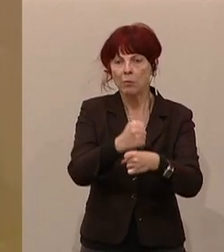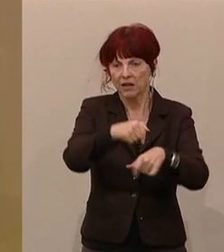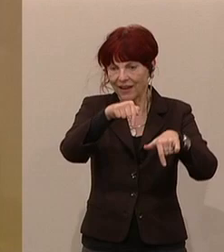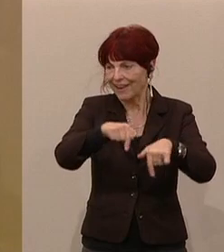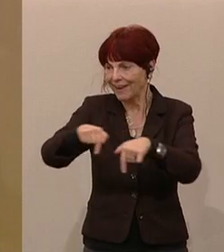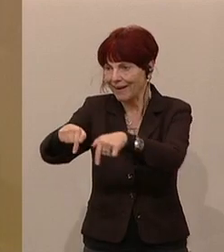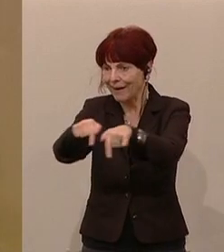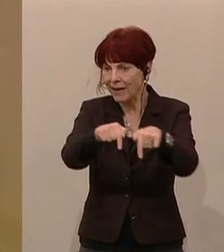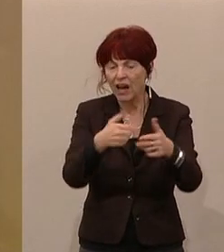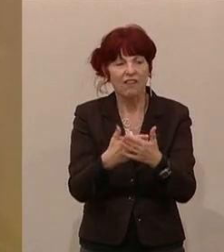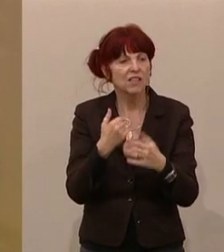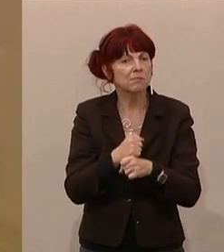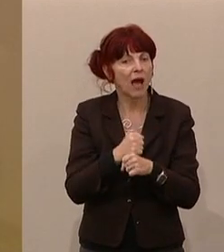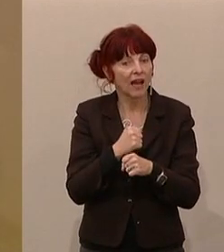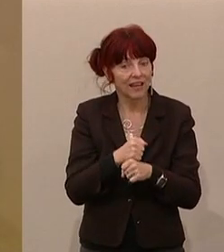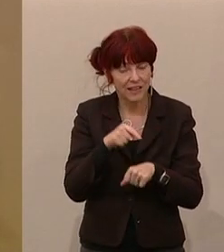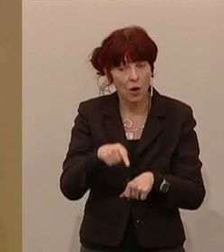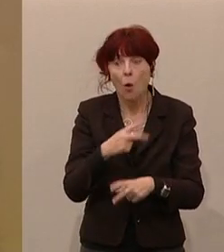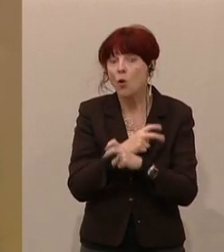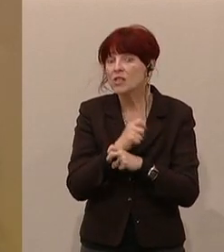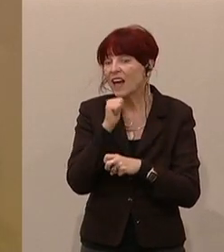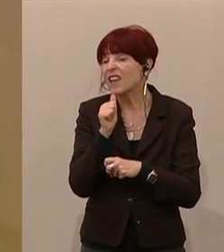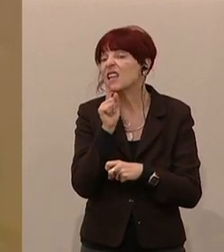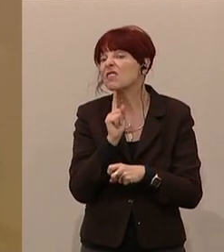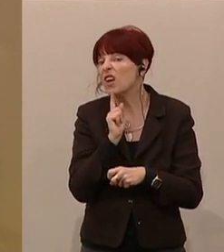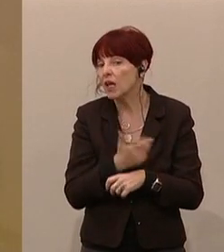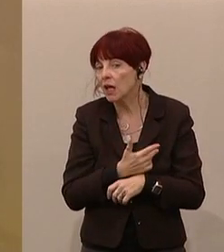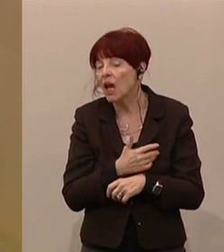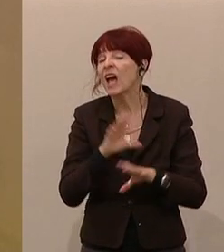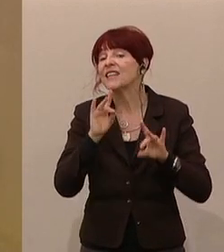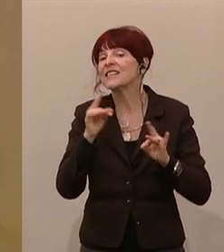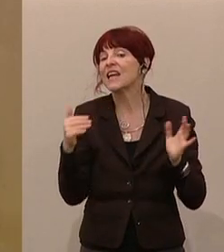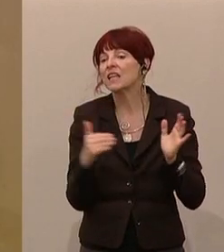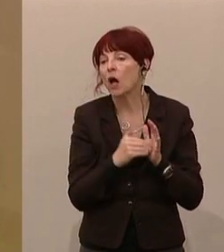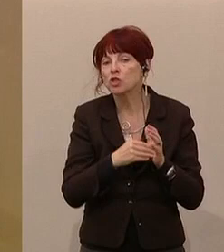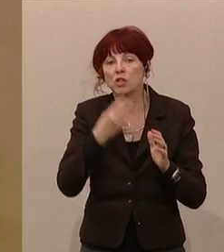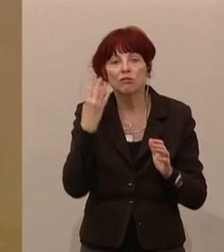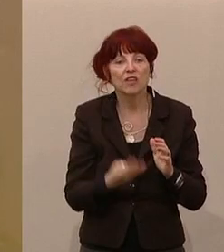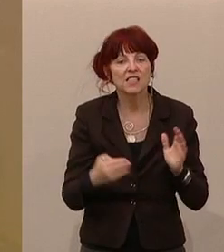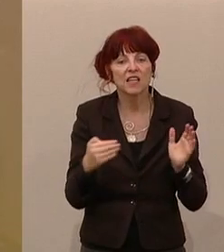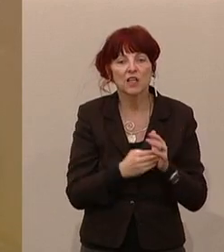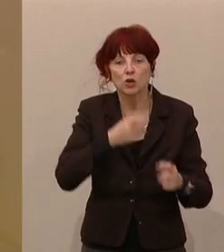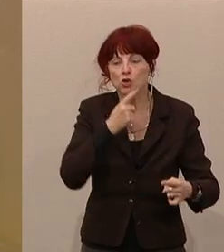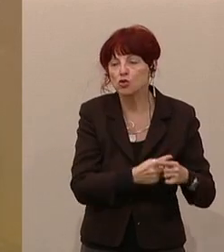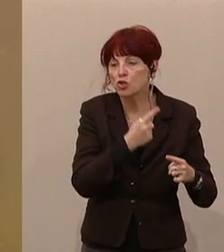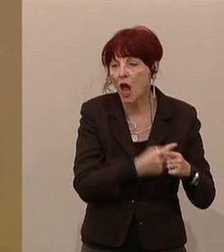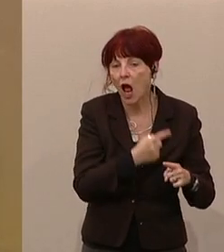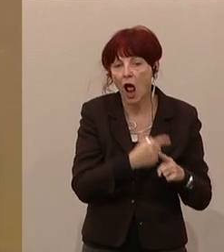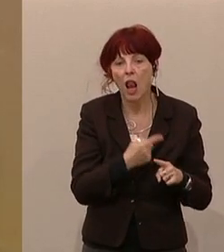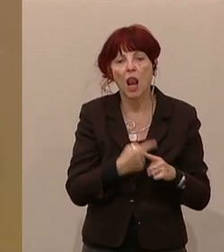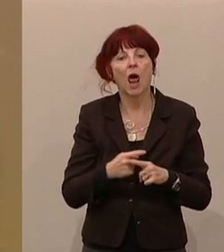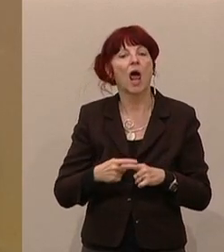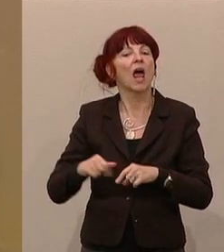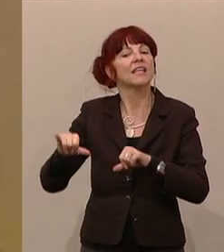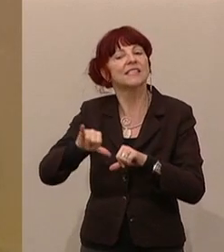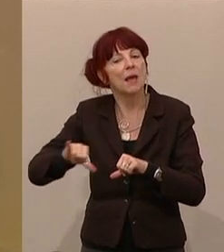Und das sind nicht ein paar, das sind in Österreich Zehntausende, 40.000 im Bereich des Stahls, etliche Tausende im Bereich Zement